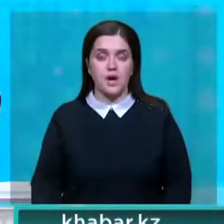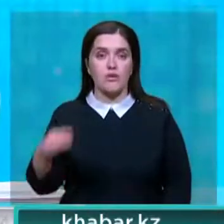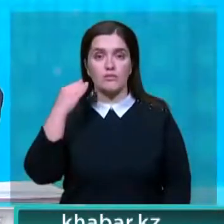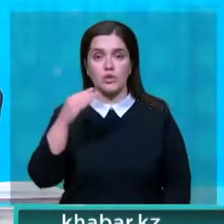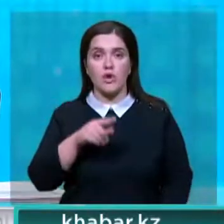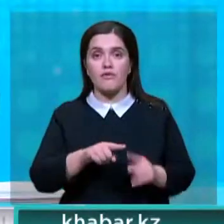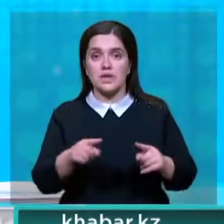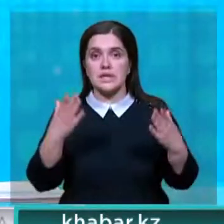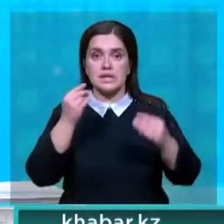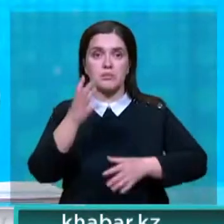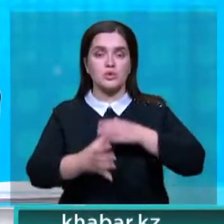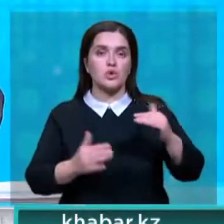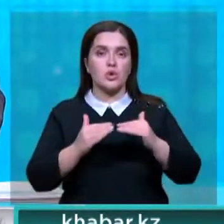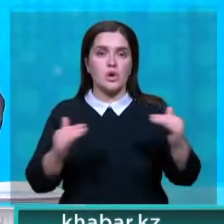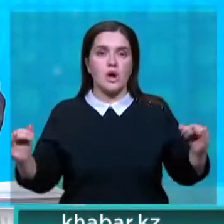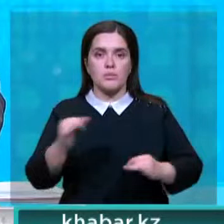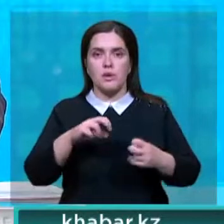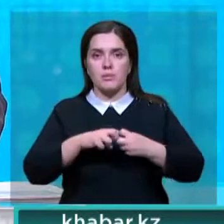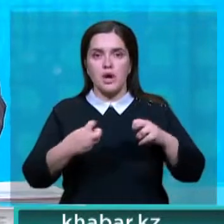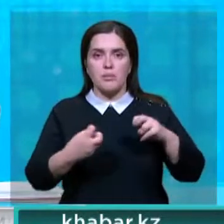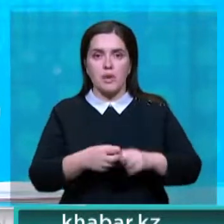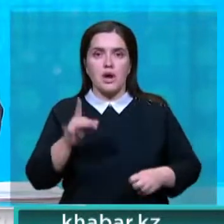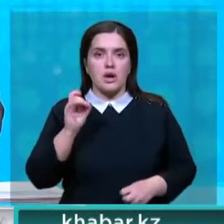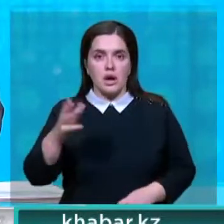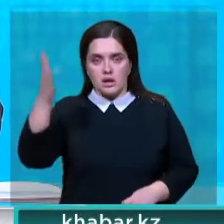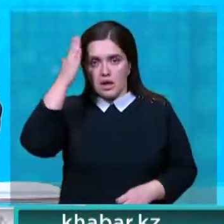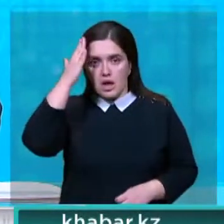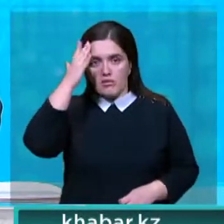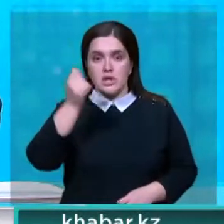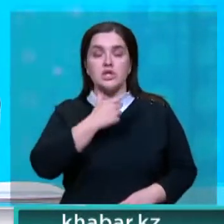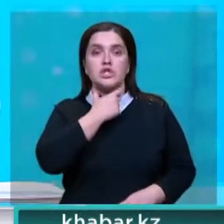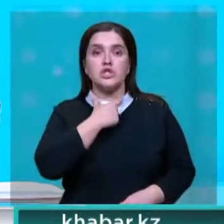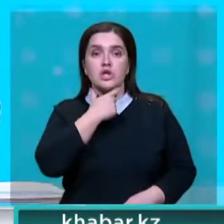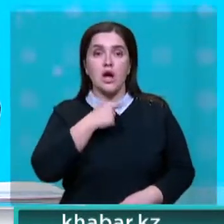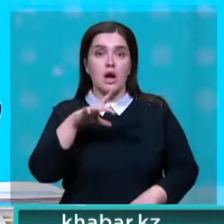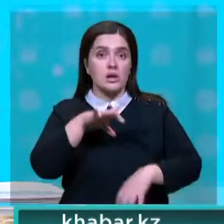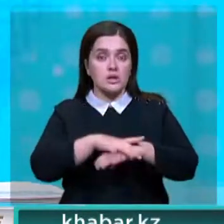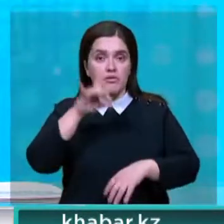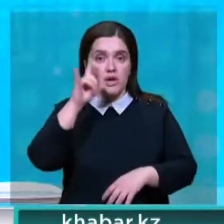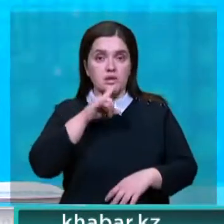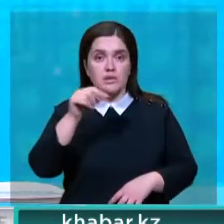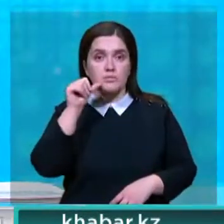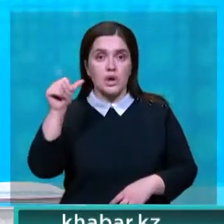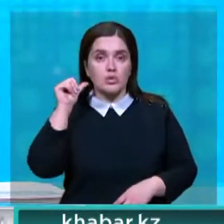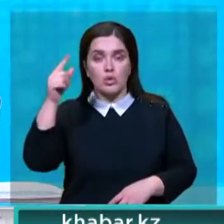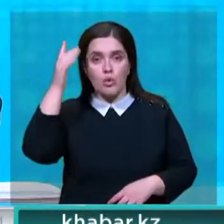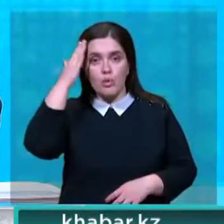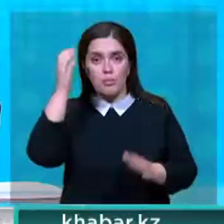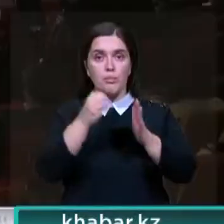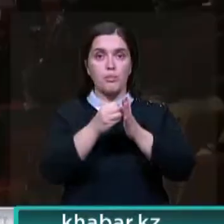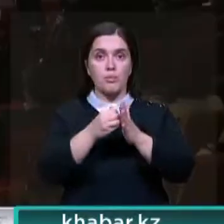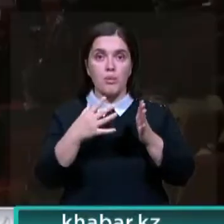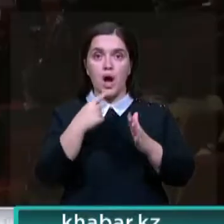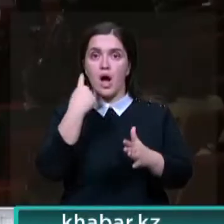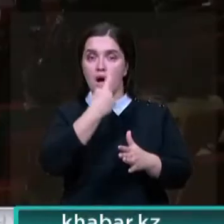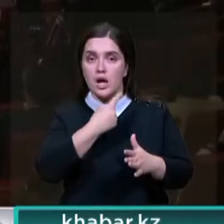Туркестане в эти дни на международном уровне обсуждали проблему рака головы и шеи. Как оказалось, в Казахстане только в прошлом году опухоли